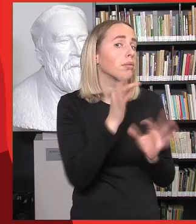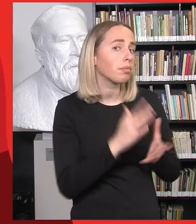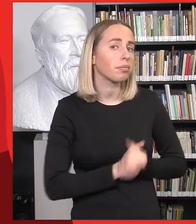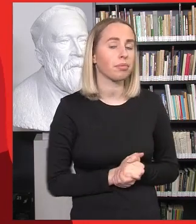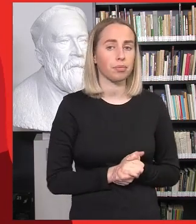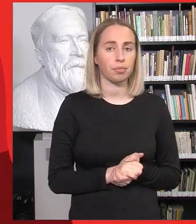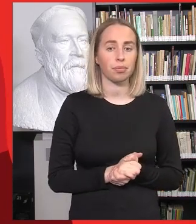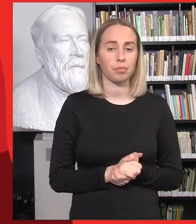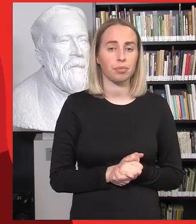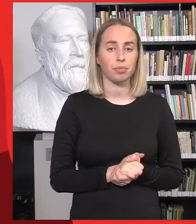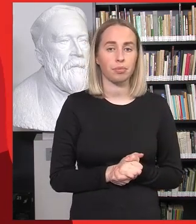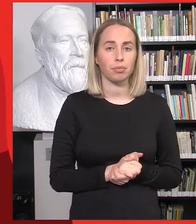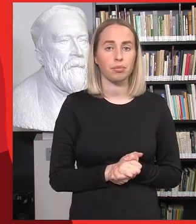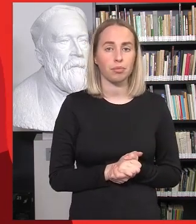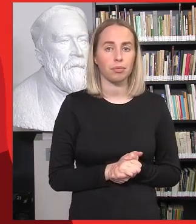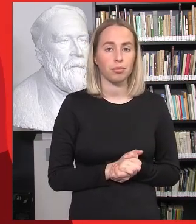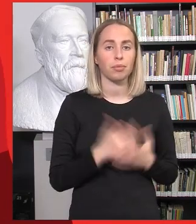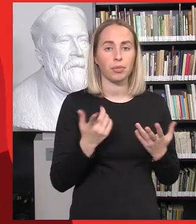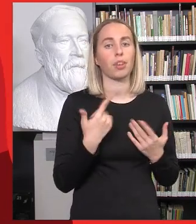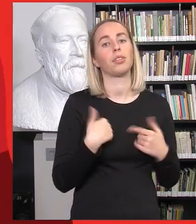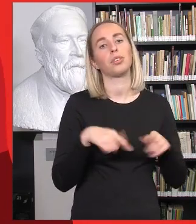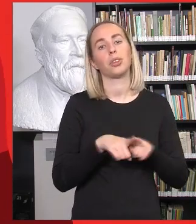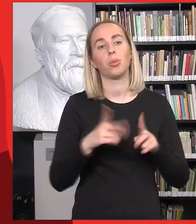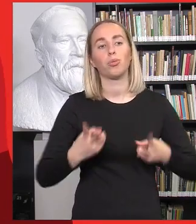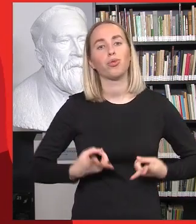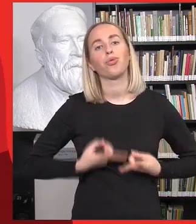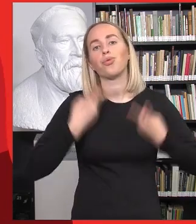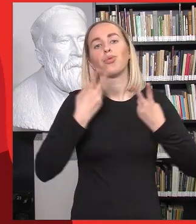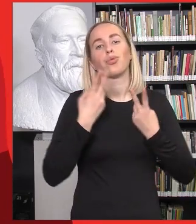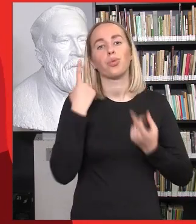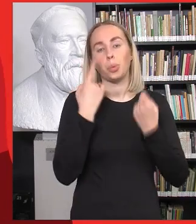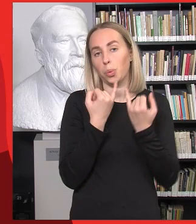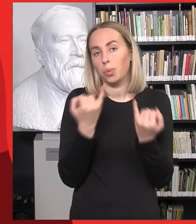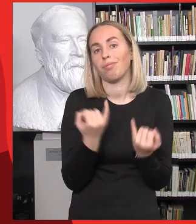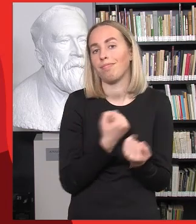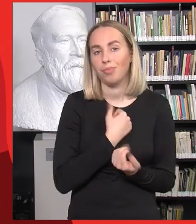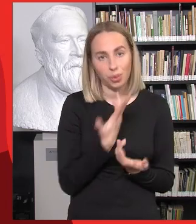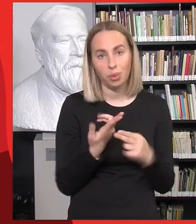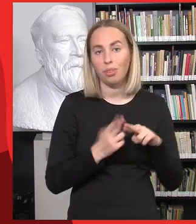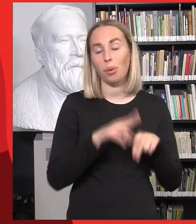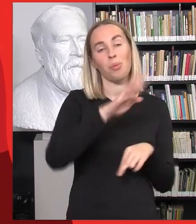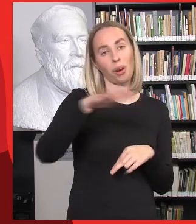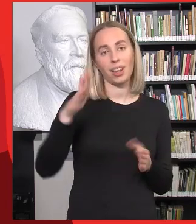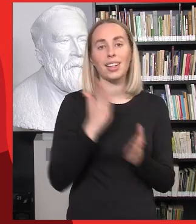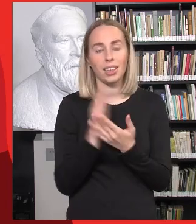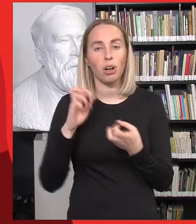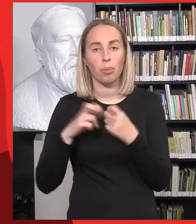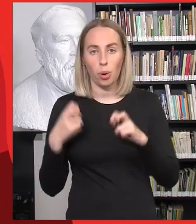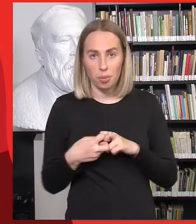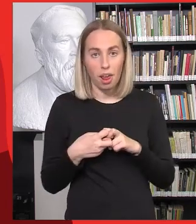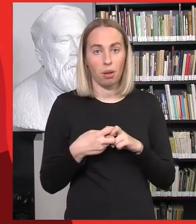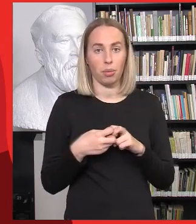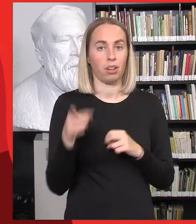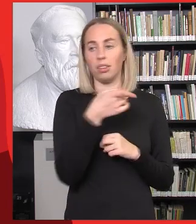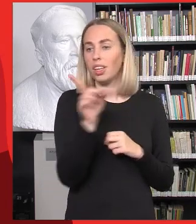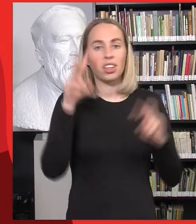Tai visgi neturiu ko labai nudžiuginti, kadangi moksleiviai visgi susiderio su tą problemą, kad jie netgi nežino